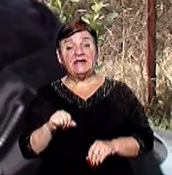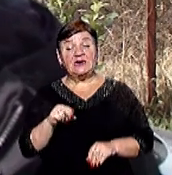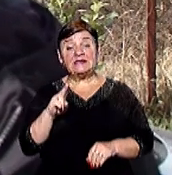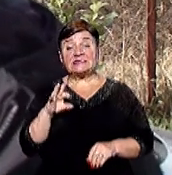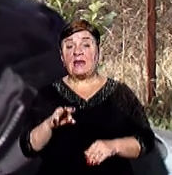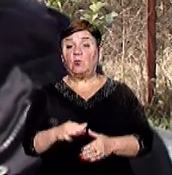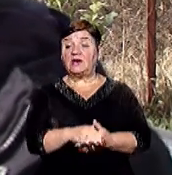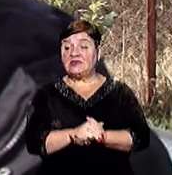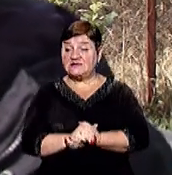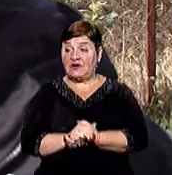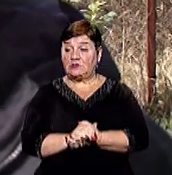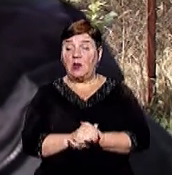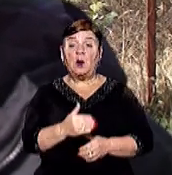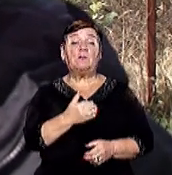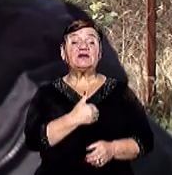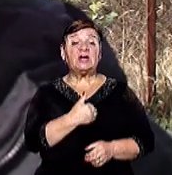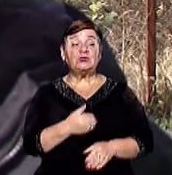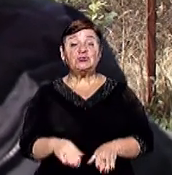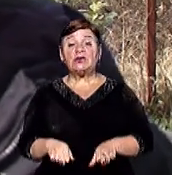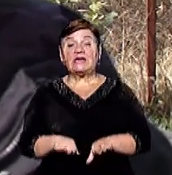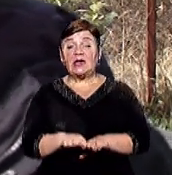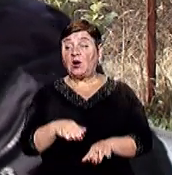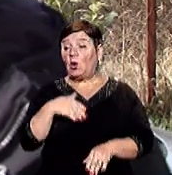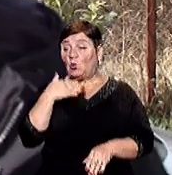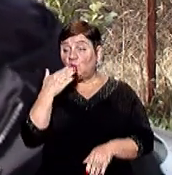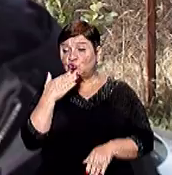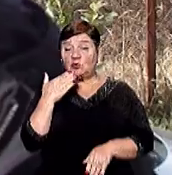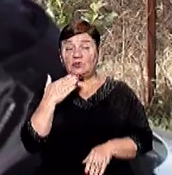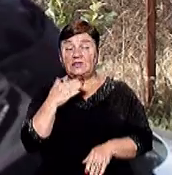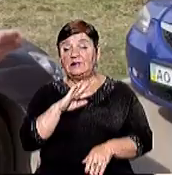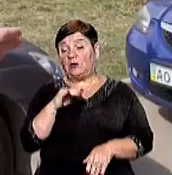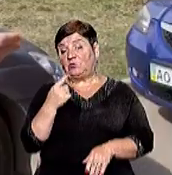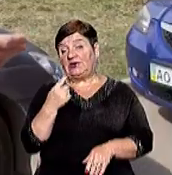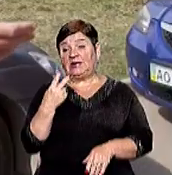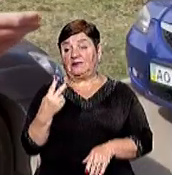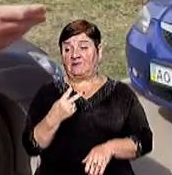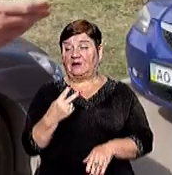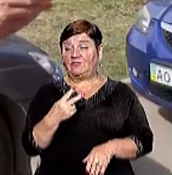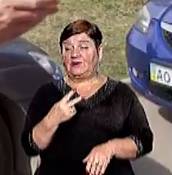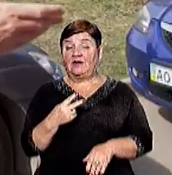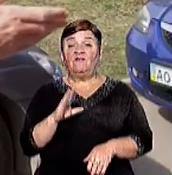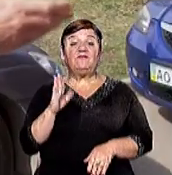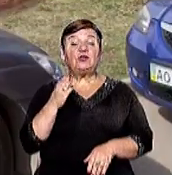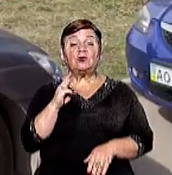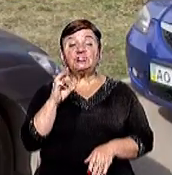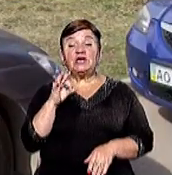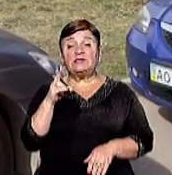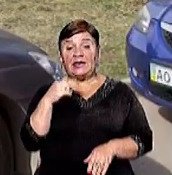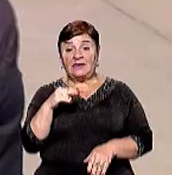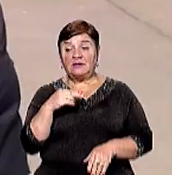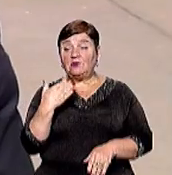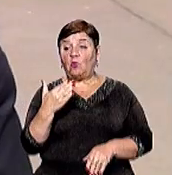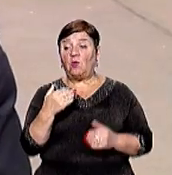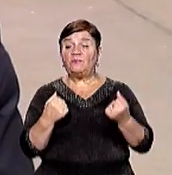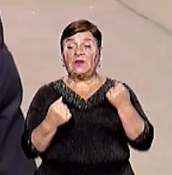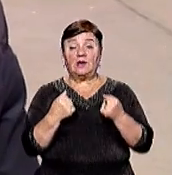організувати. Зрозуміло, що бажаючих таких в Ужгороді, думаю, не один і не два є Віктор Щедай розповів, хто тоді підпалив його